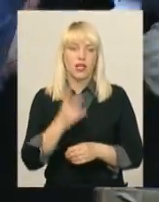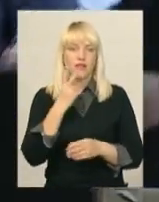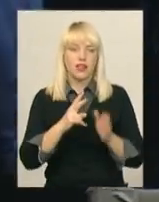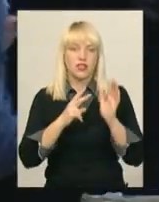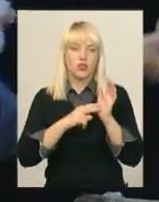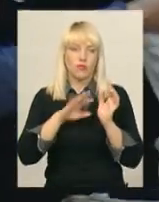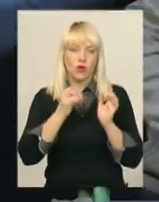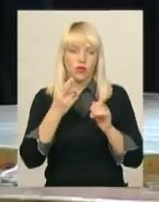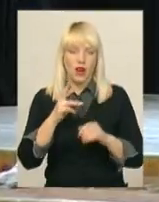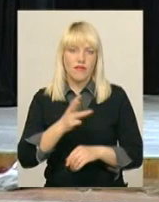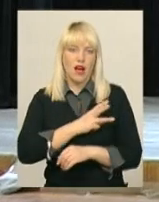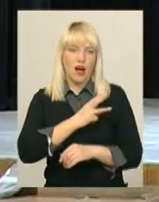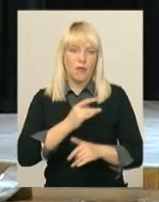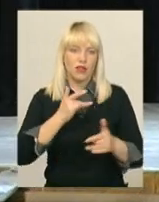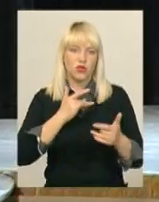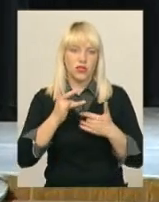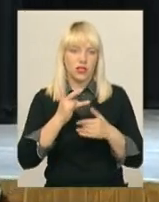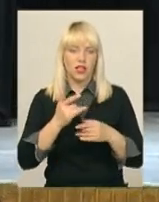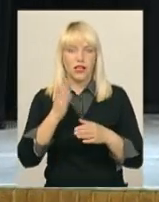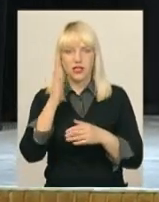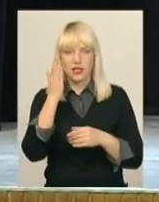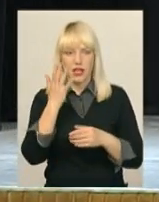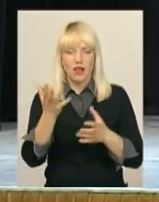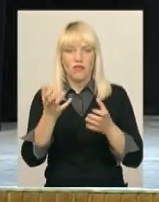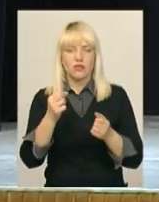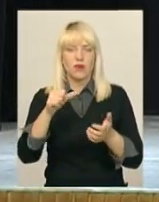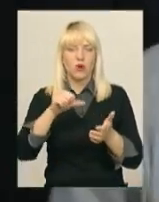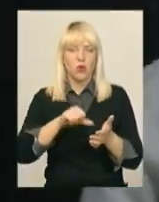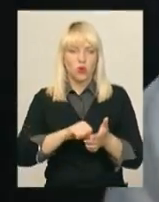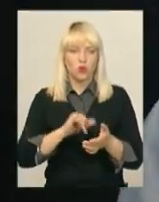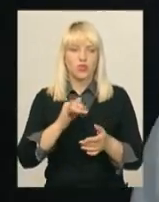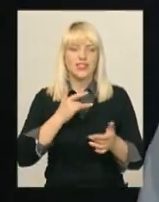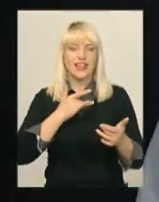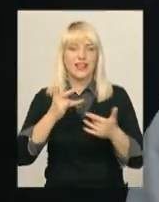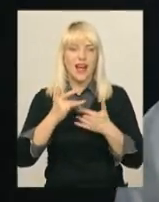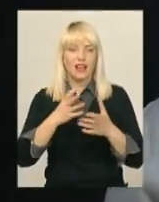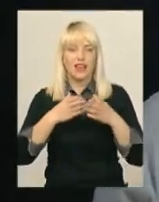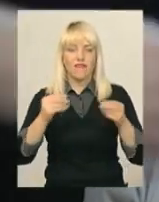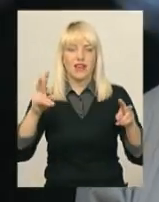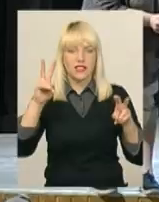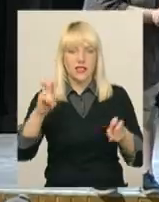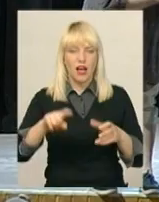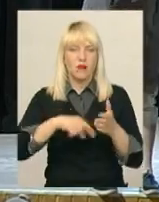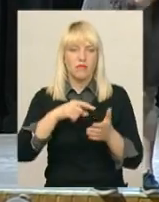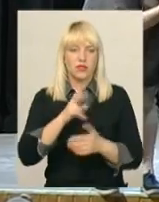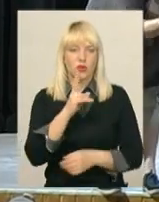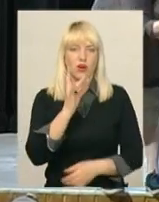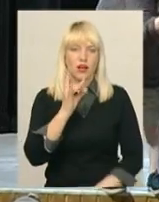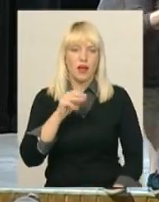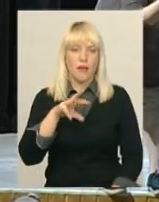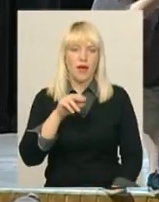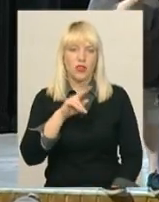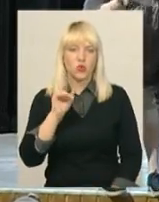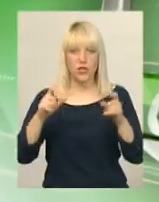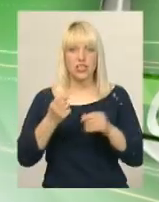Аматорський театр «Дзеркало» візьме участь у фестивалі «Театральна весна», що відбудеться у Кременчуці. Ольга Нісмянова, Дем'ян Цегольник, новини